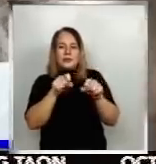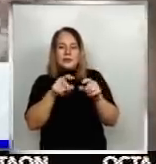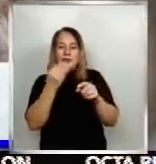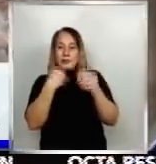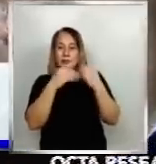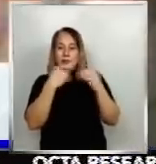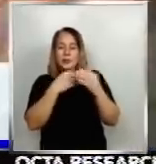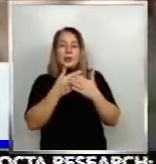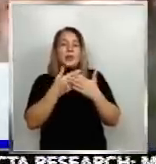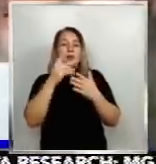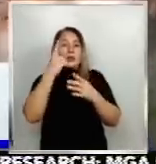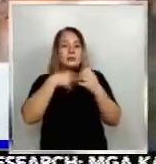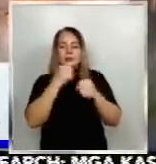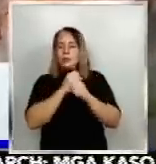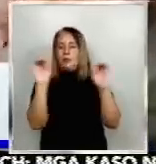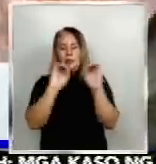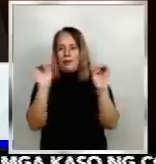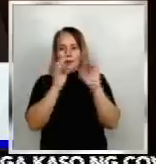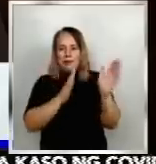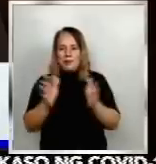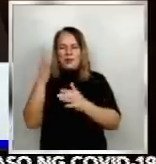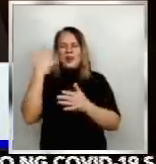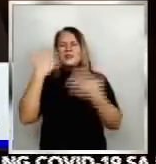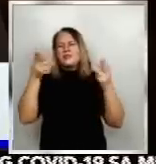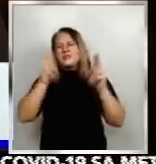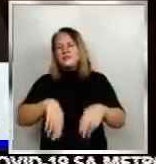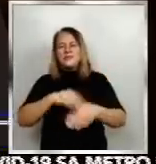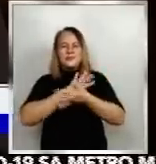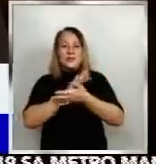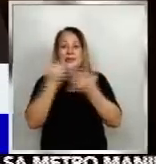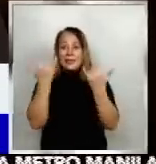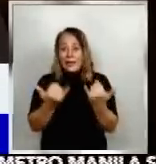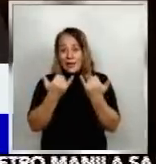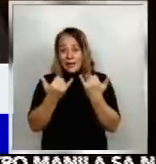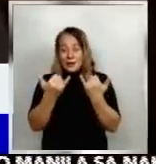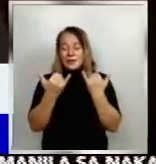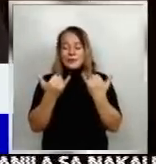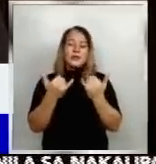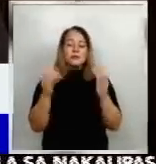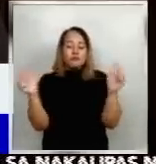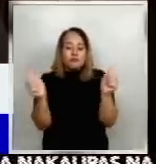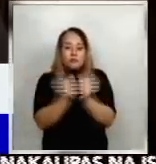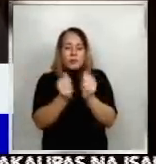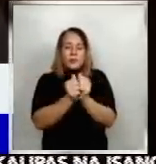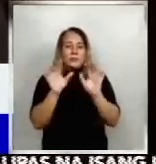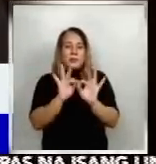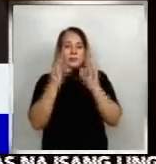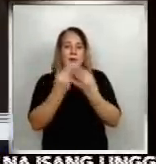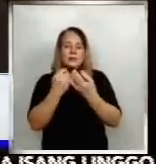taon, hindi nila nagawang makapaghanda dahil sa pandemia. Pagkakataon na namin magkasama ng mga pamilya, kahit ba